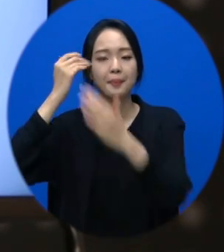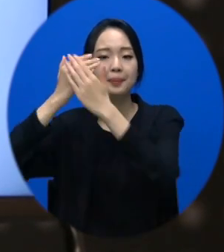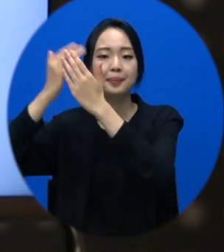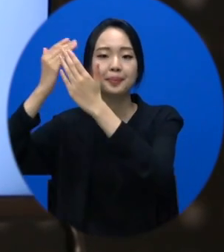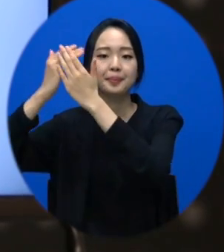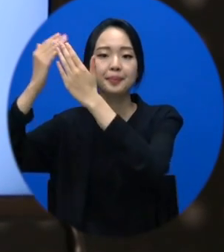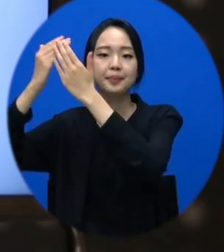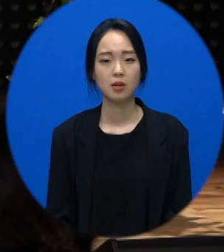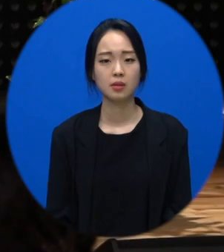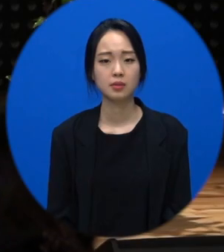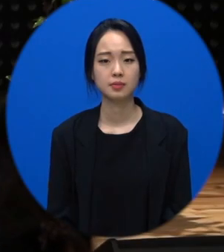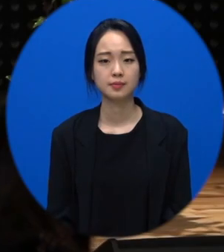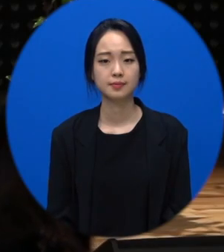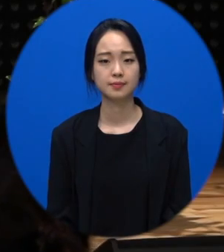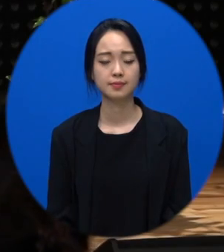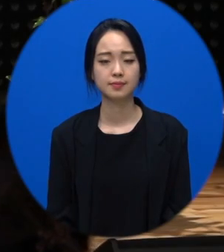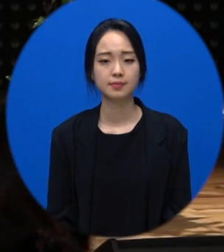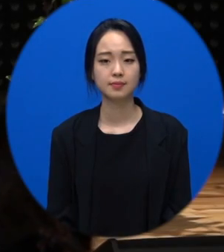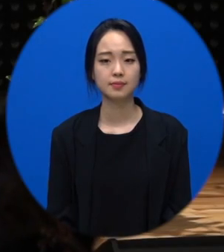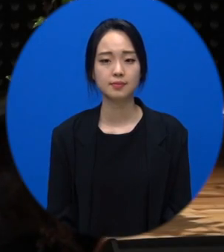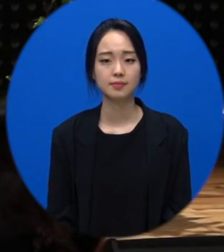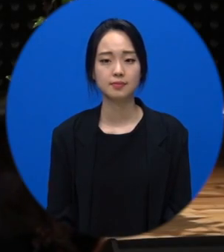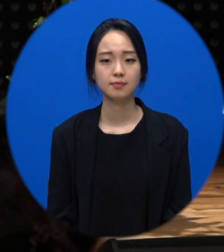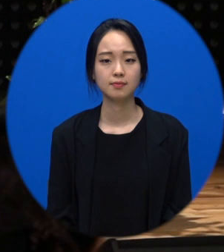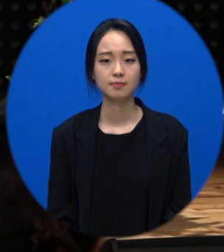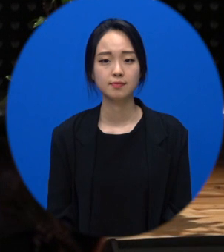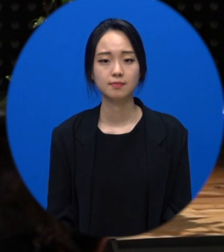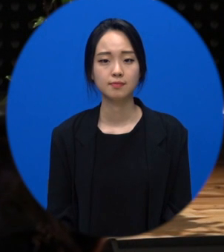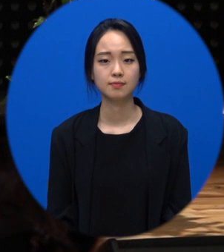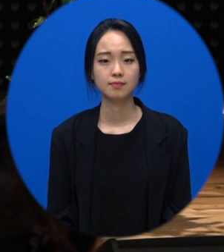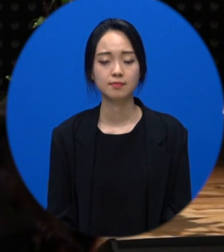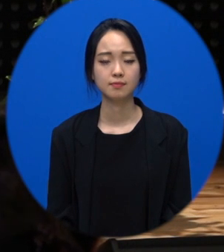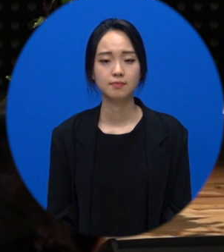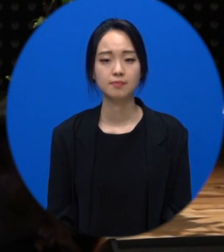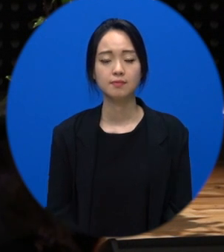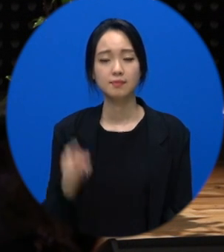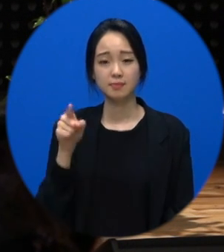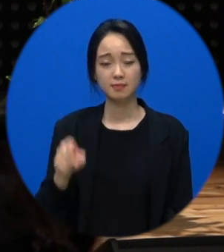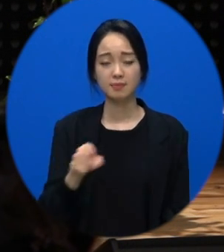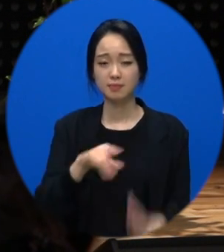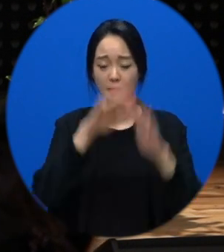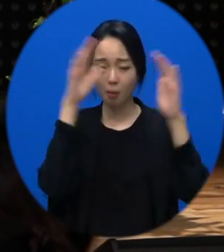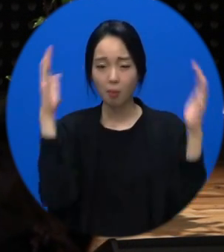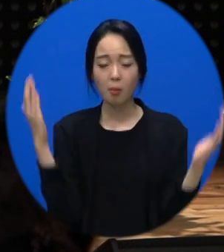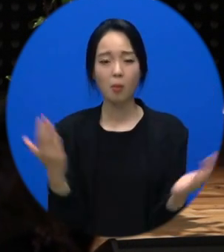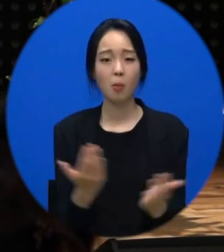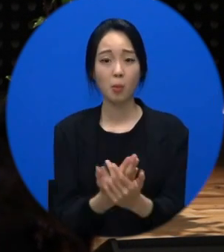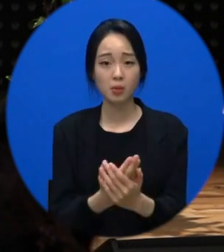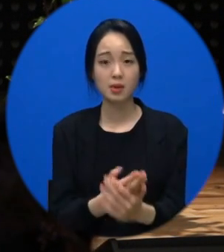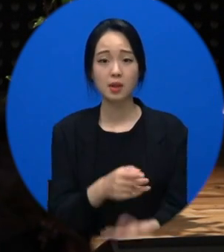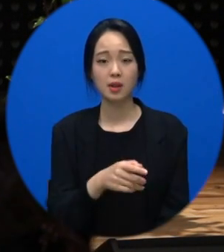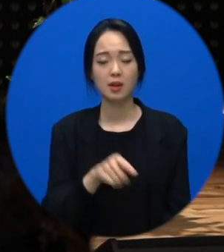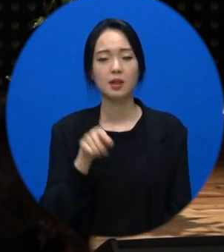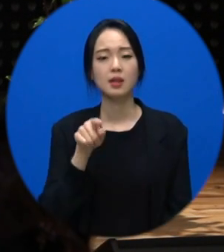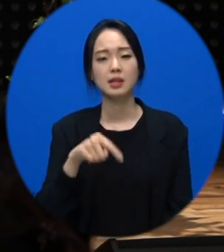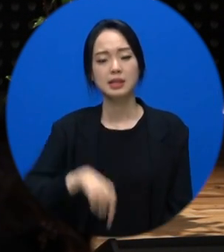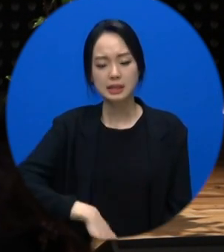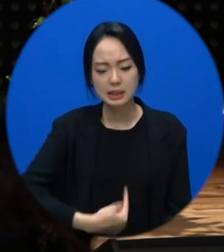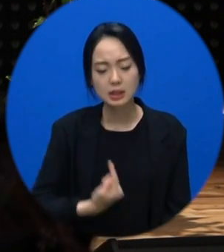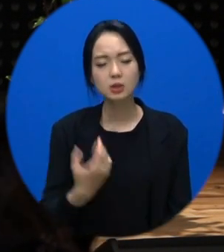막 대화드라마 써지고 막 장편 영화 만들어지고 이 과정이 다 어떤 과정이라고요? 내가 나를 괴롭히는 과정.